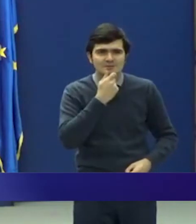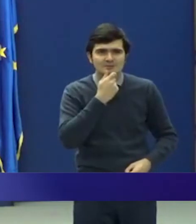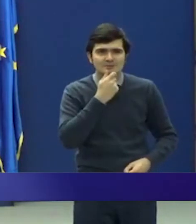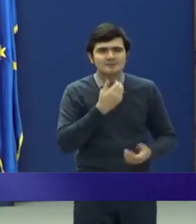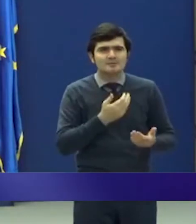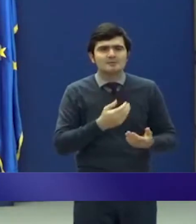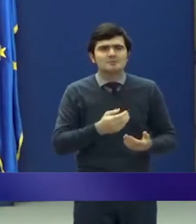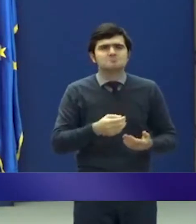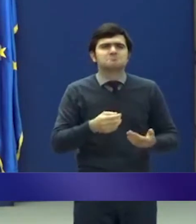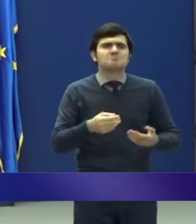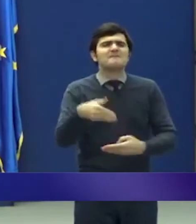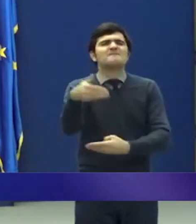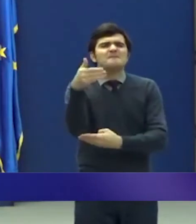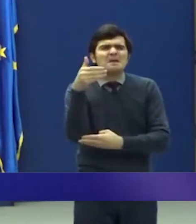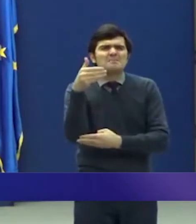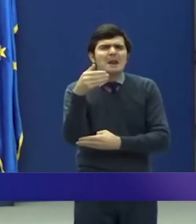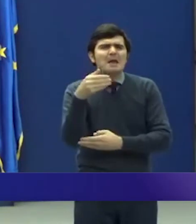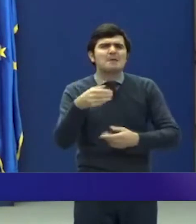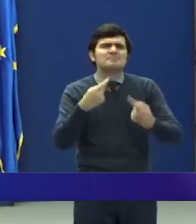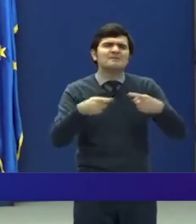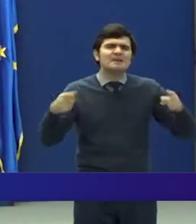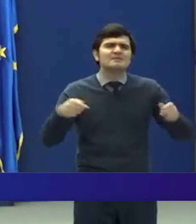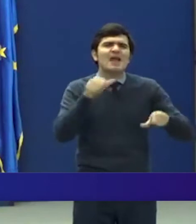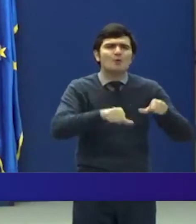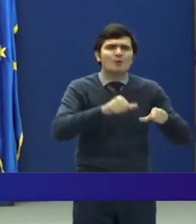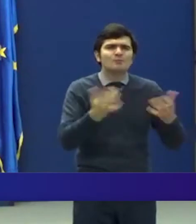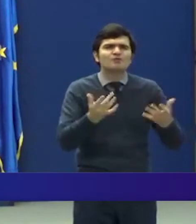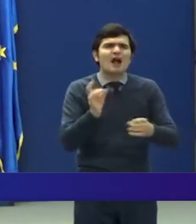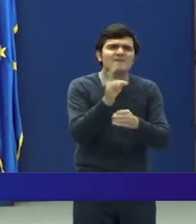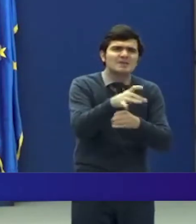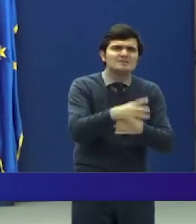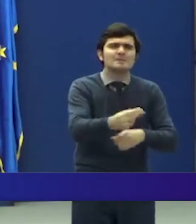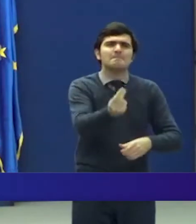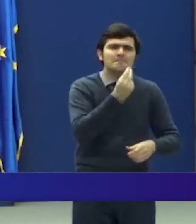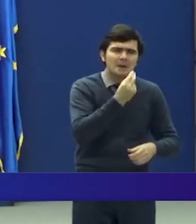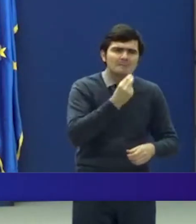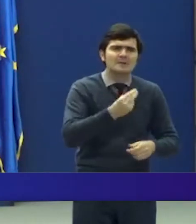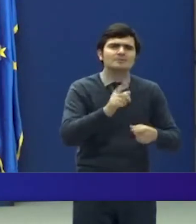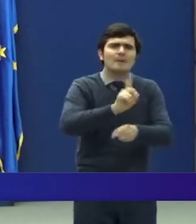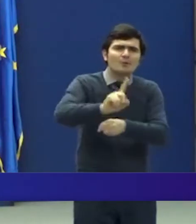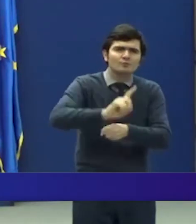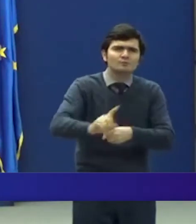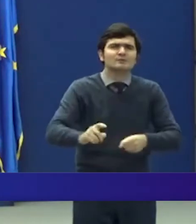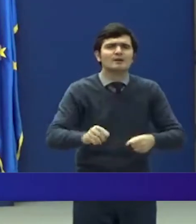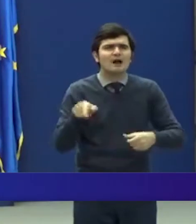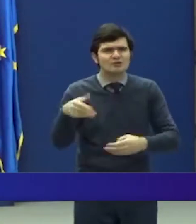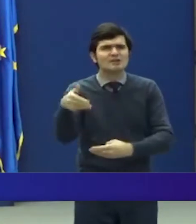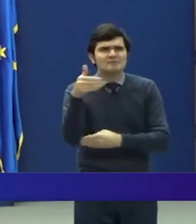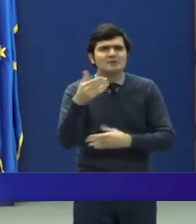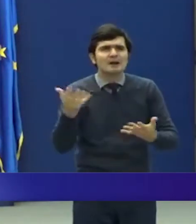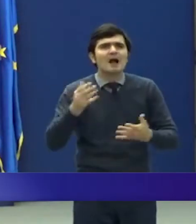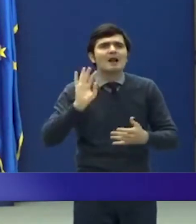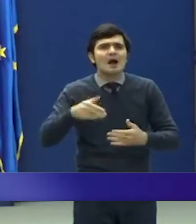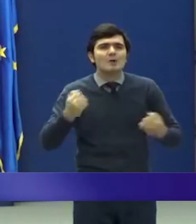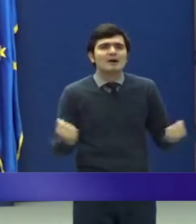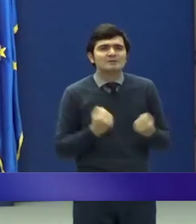operatorii economici care comercializează alimente și produse de strictă necesitate și care își desfășoară